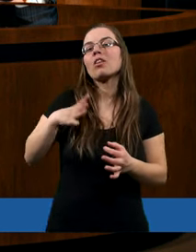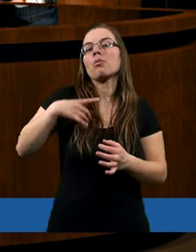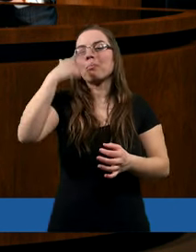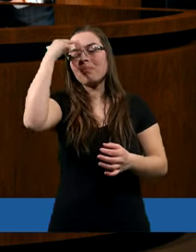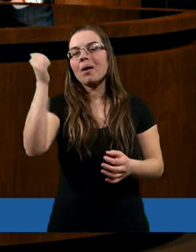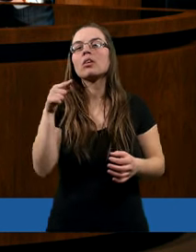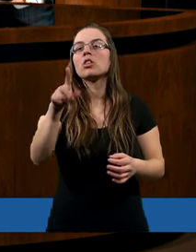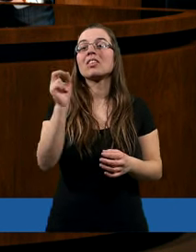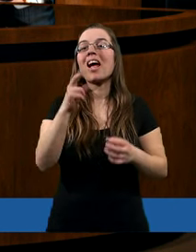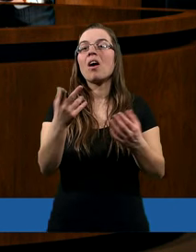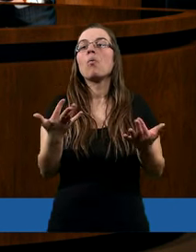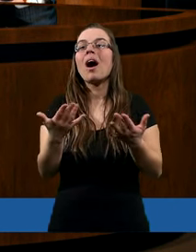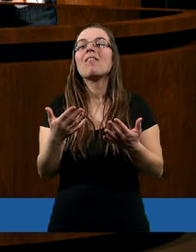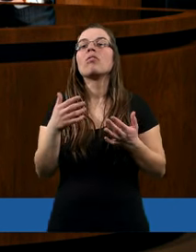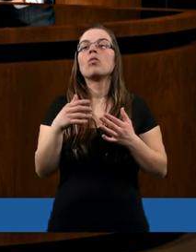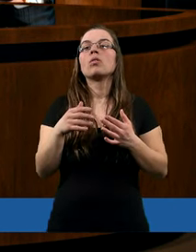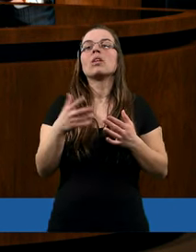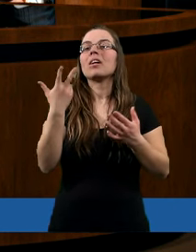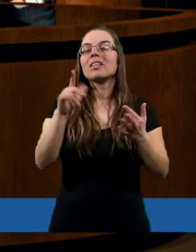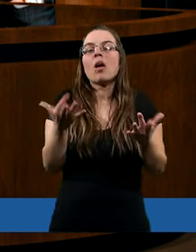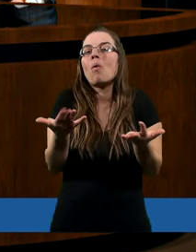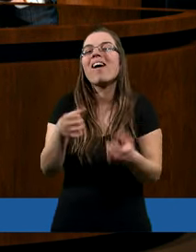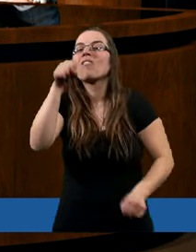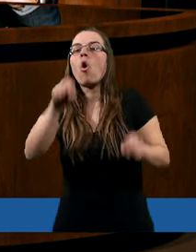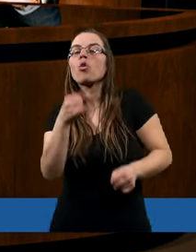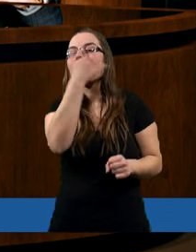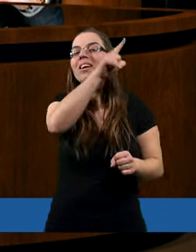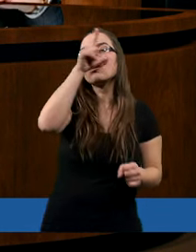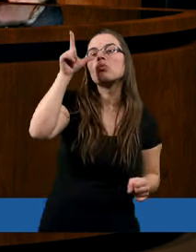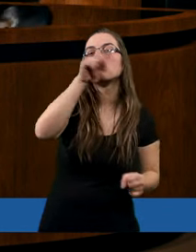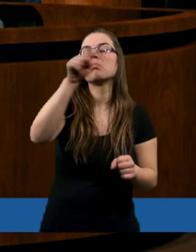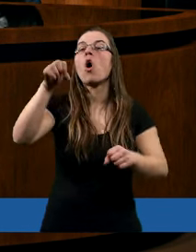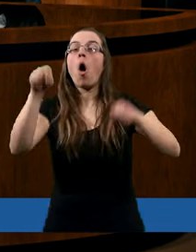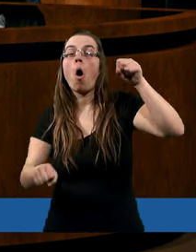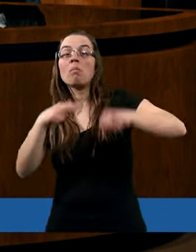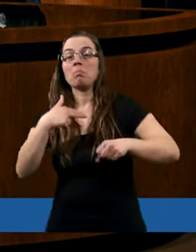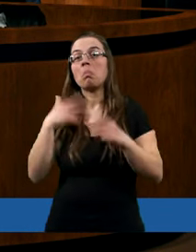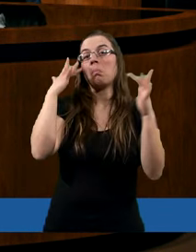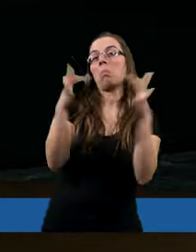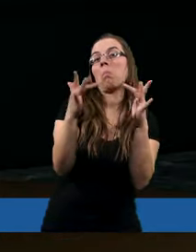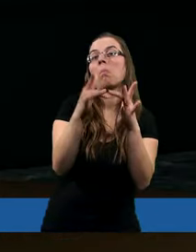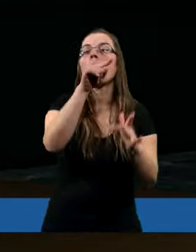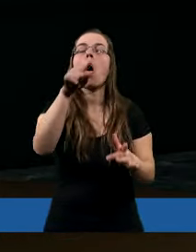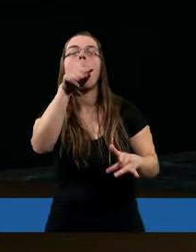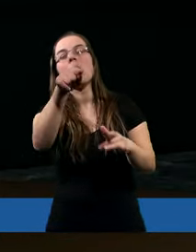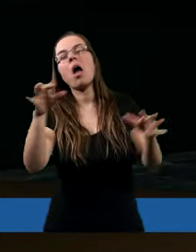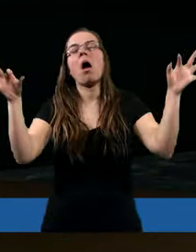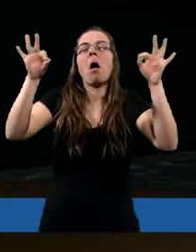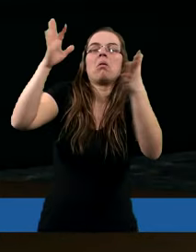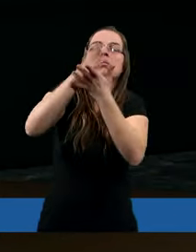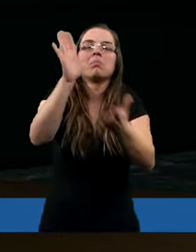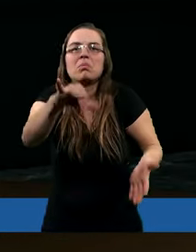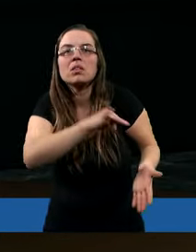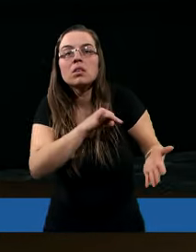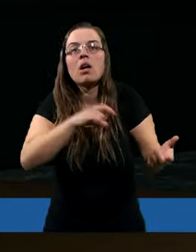pamiętali, żeby tak łatwo, to trzeba to podkreślić, żeby tak łatwo nie osądzać innych ludzi, bo czasem wydaje się, że ktoś, o, ten to już